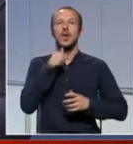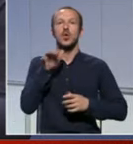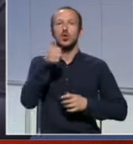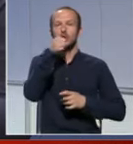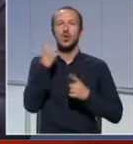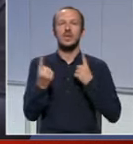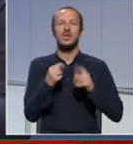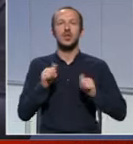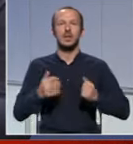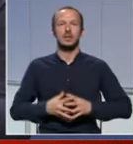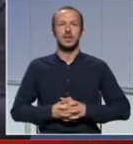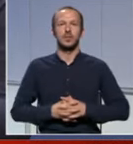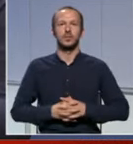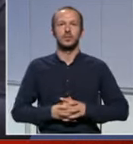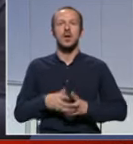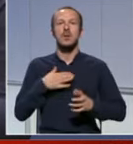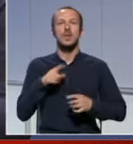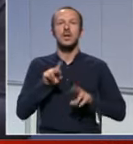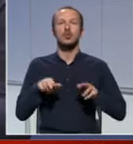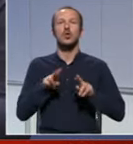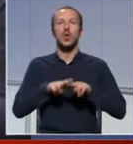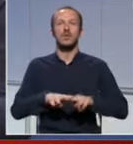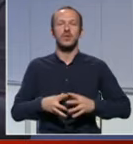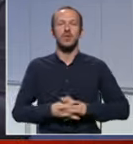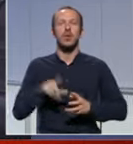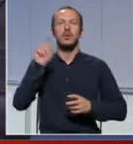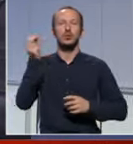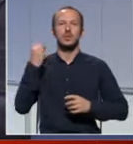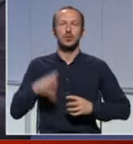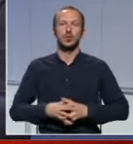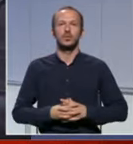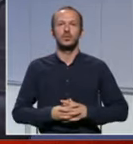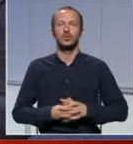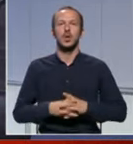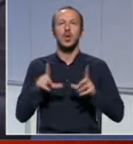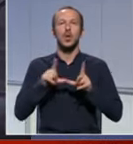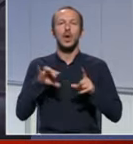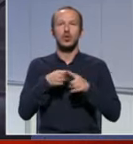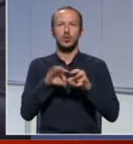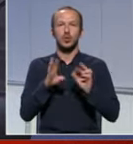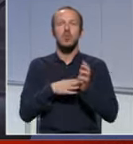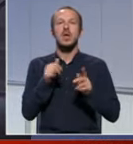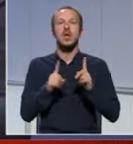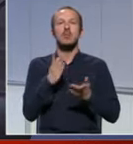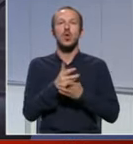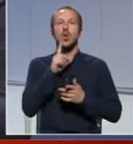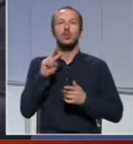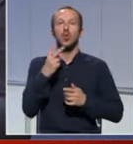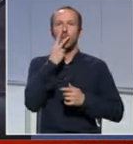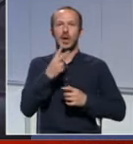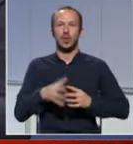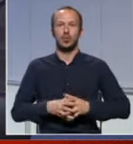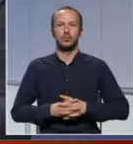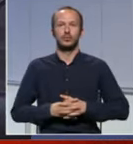izvestno to je da mi ne možemo da ostavimo Republiku Srpsku u ekonomskom ili bilo kojem drugom pogledu